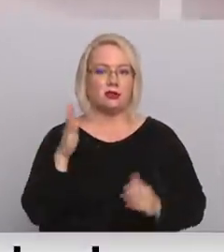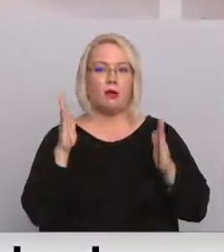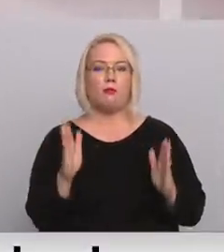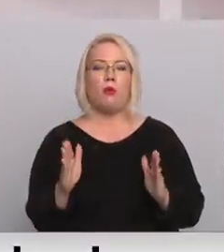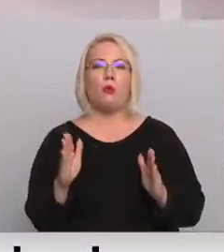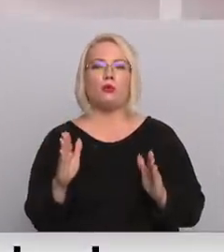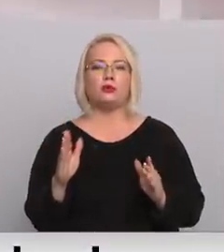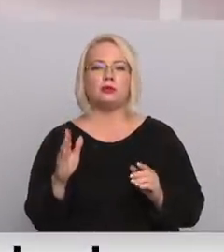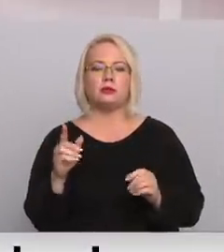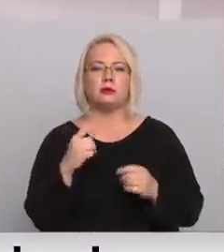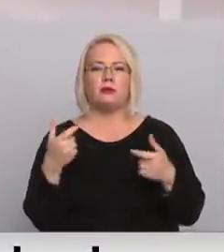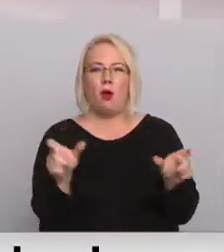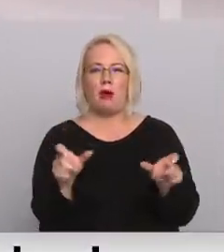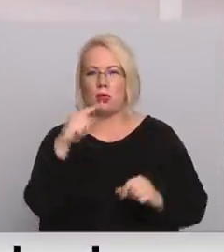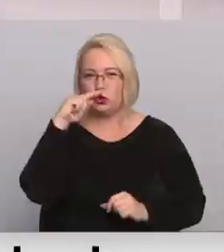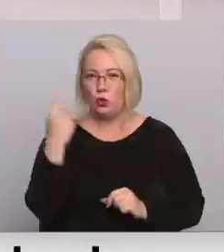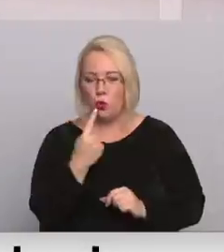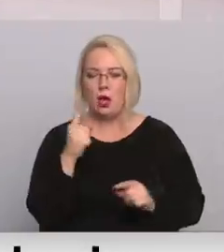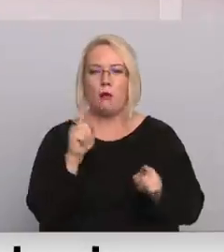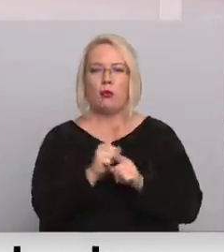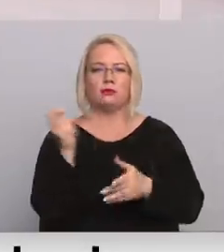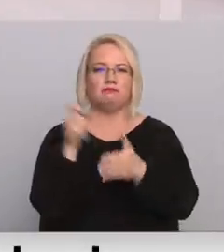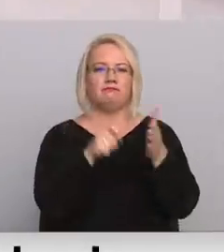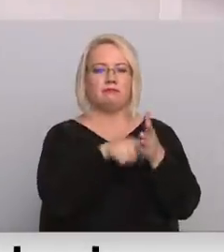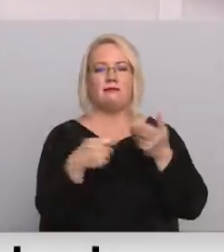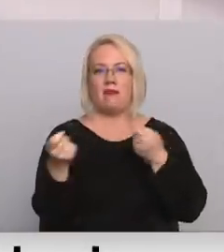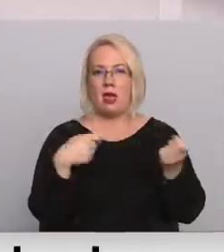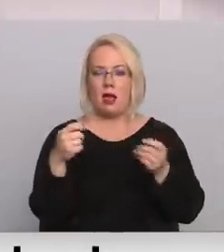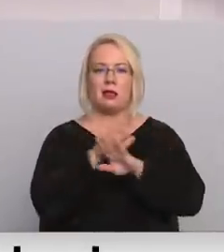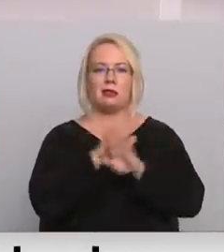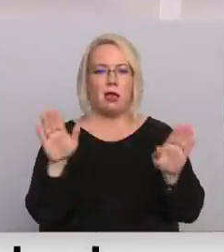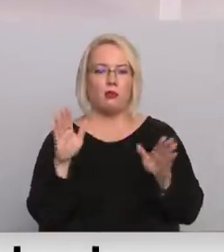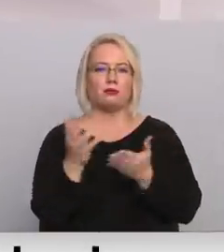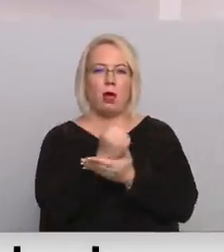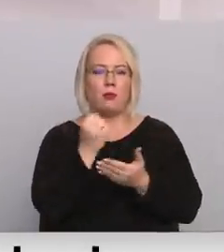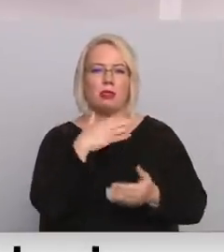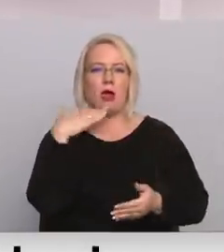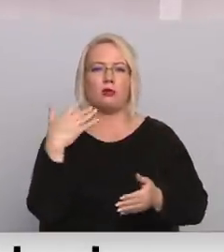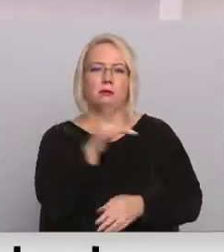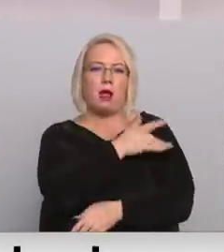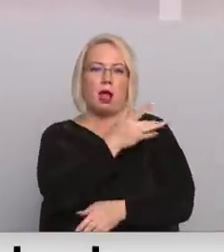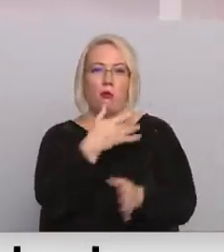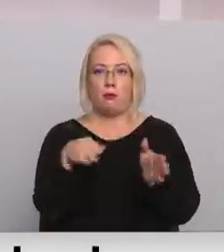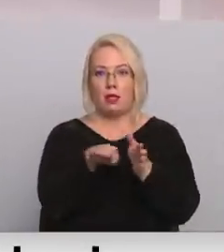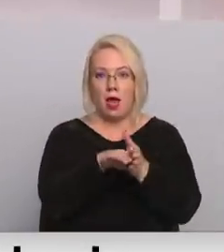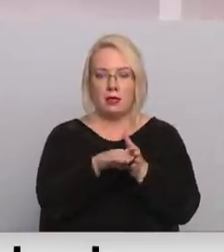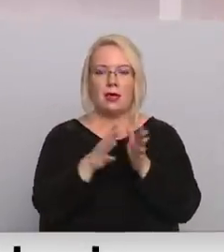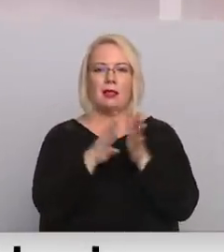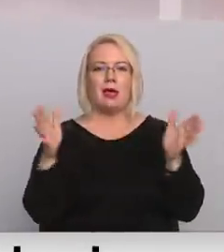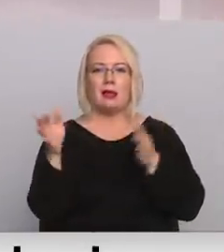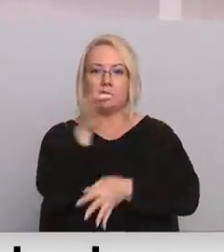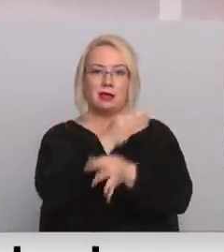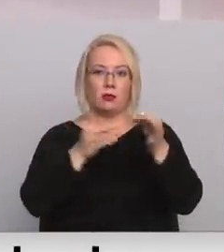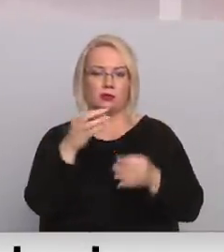komendanta stunda slēgta lielākā daļa veikalu, nebūs pieejami daudzi pakalpojumi klātienē. Lielākās diskusijas